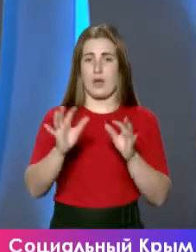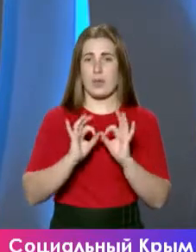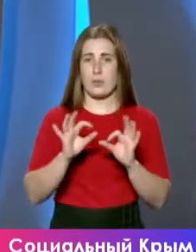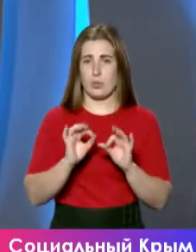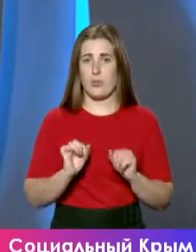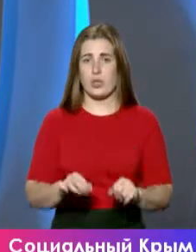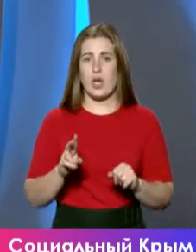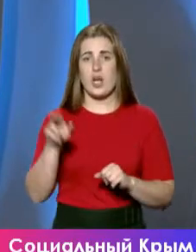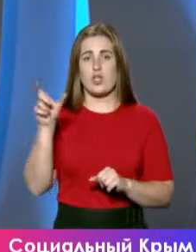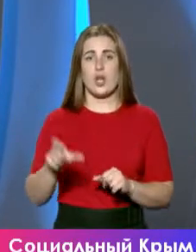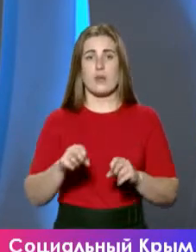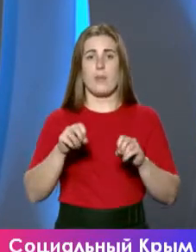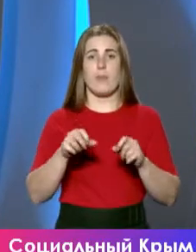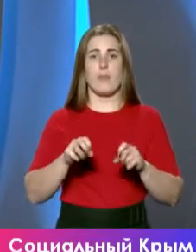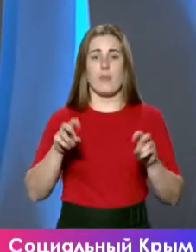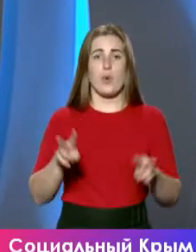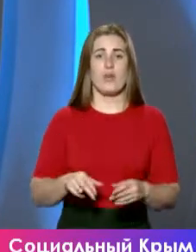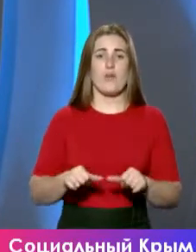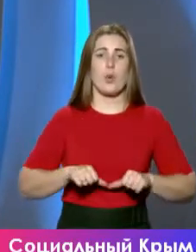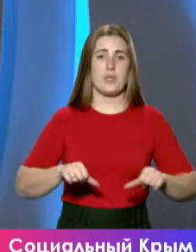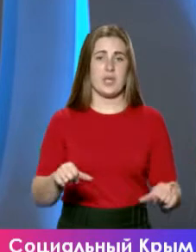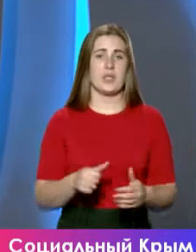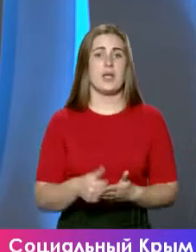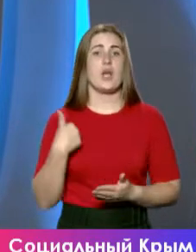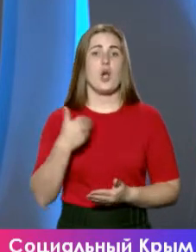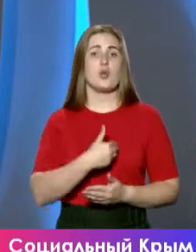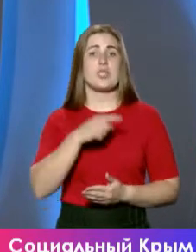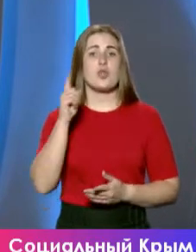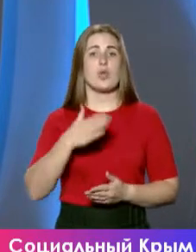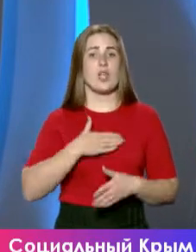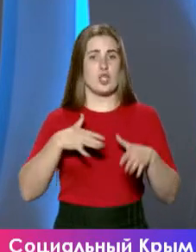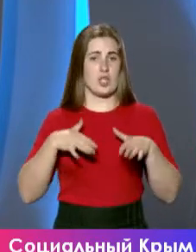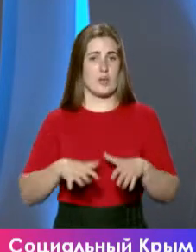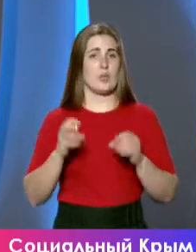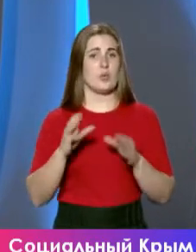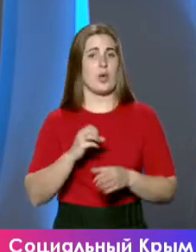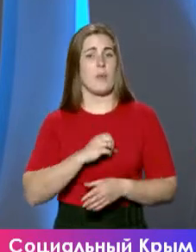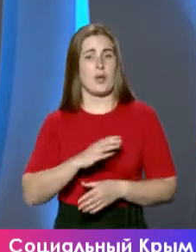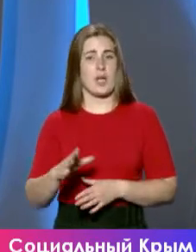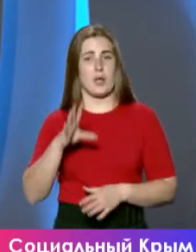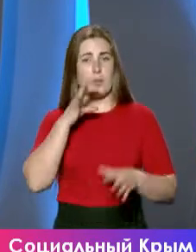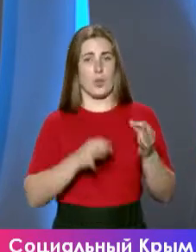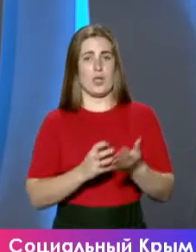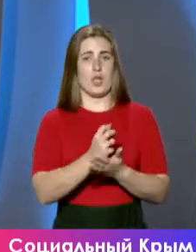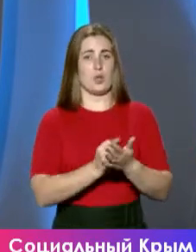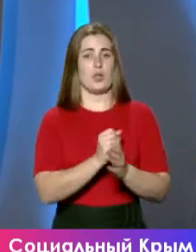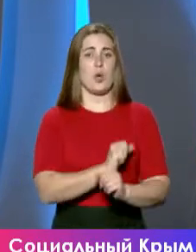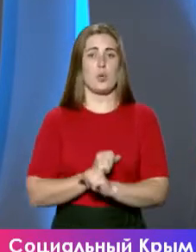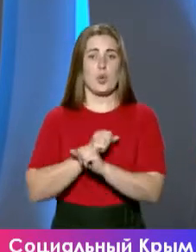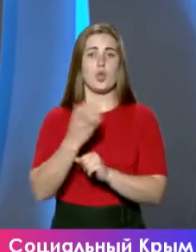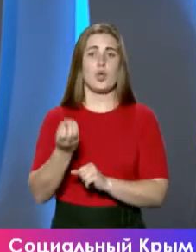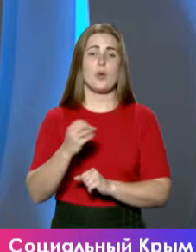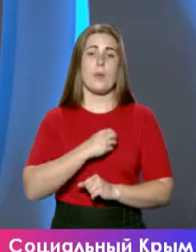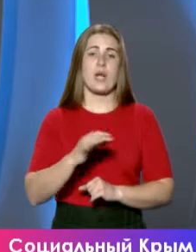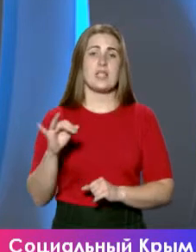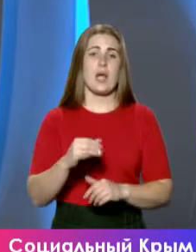как член профильного комитета? — Я хочу сказать, что наш Крым еще и богат не только, скажем так, природными ресурсами, курортами, он еще богат, конечно,